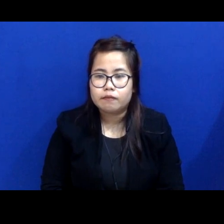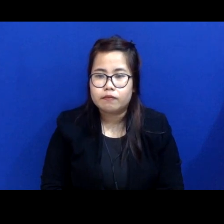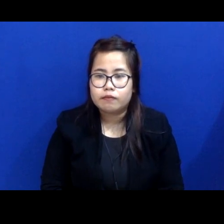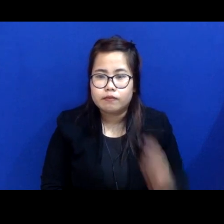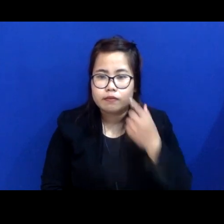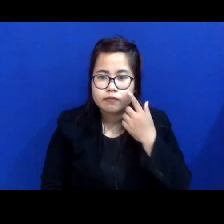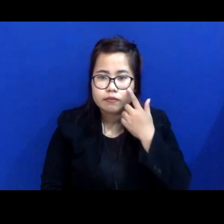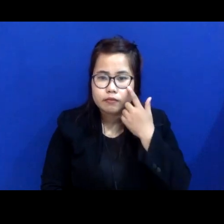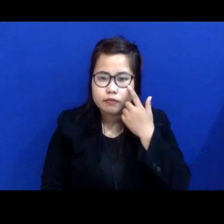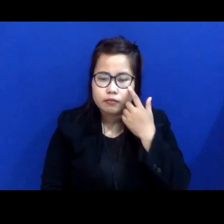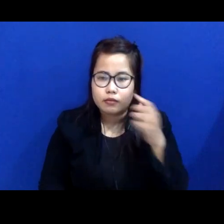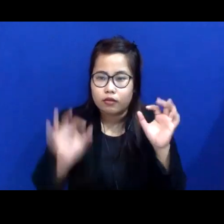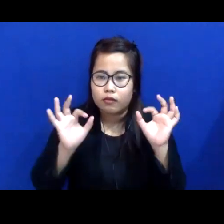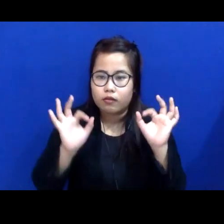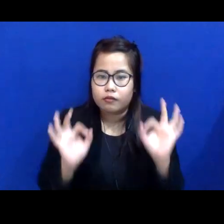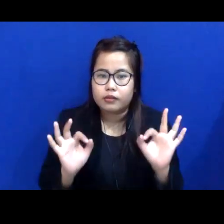Oke,